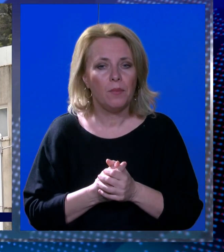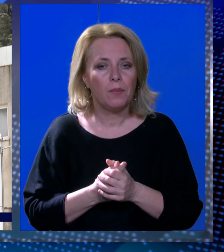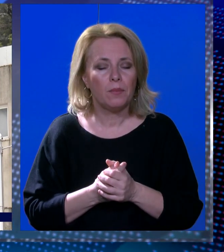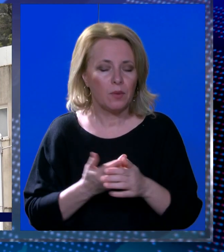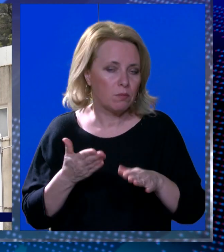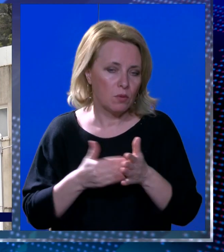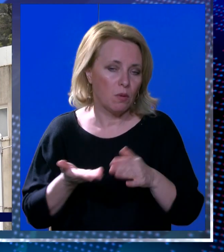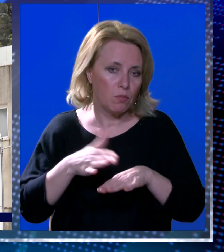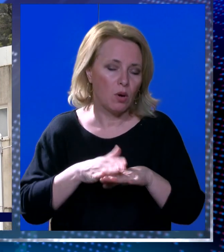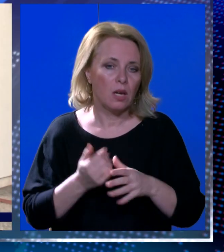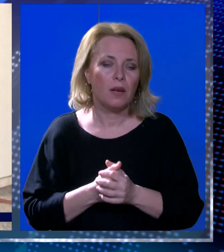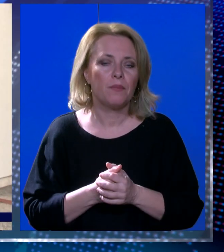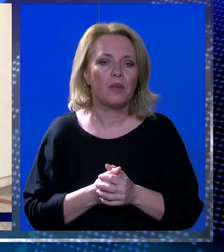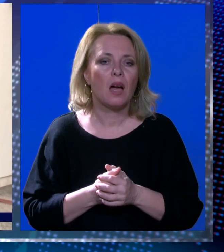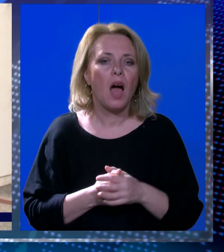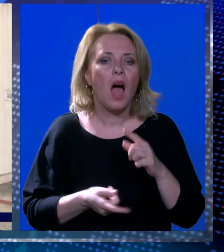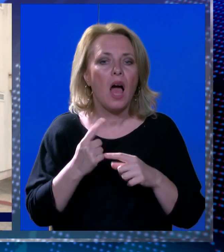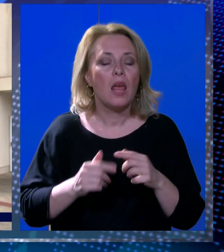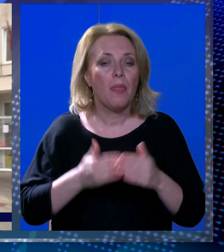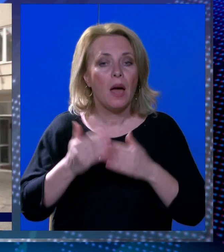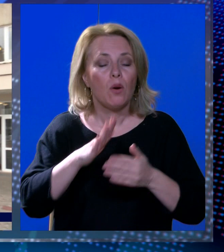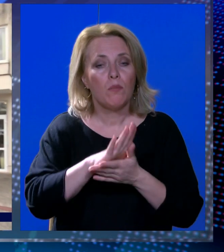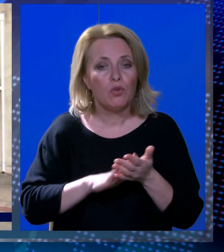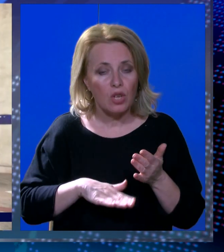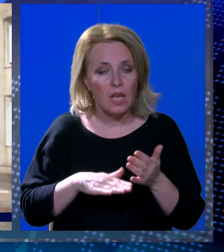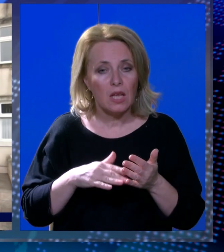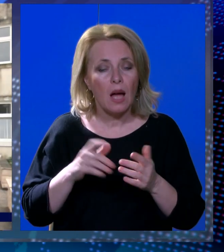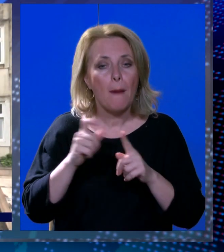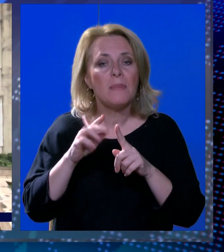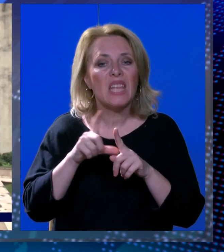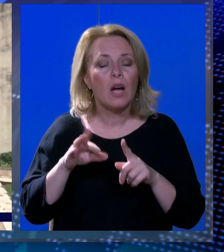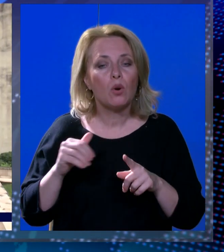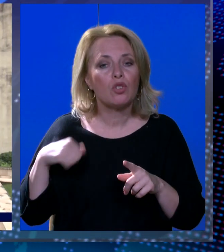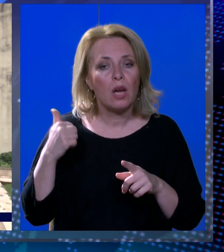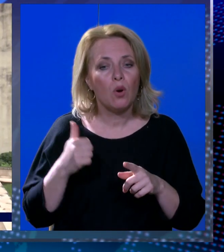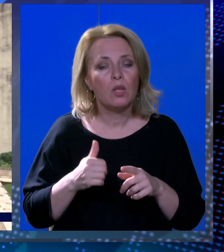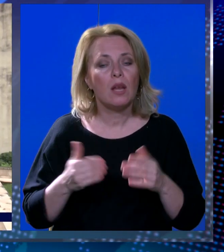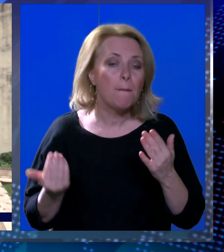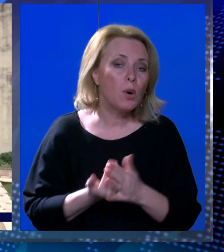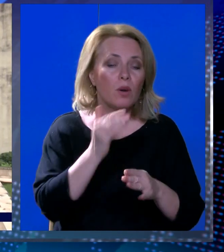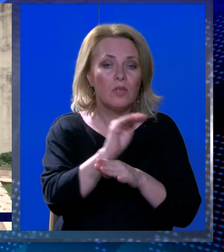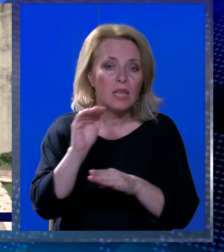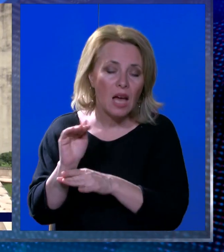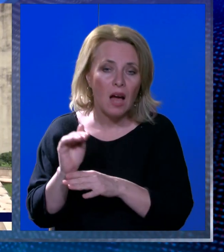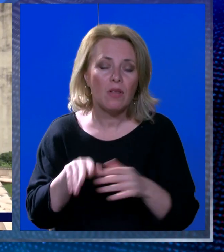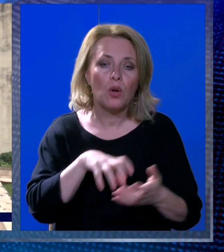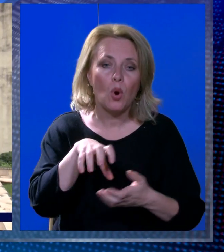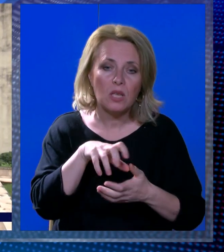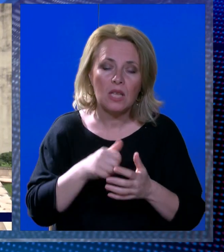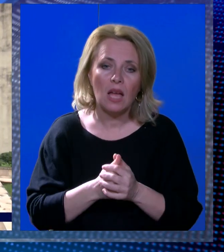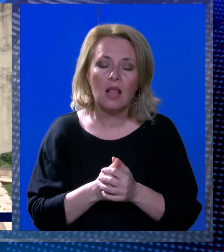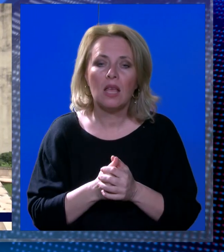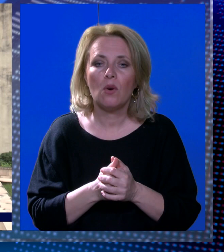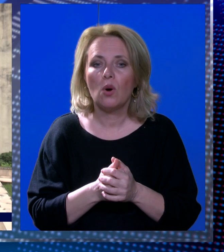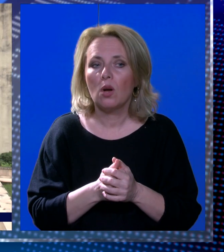potrebu upisa djece u vrtić. Međutim, jasno i nakon početka same pedagoške godine ponovno se javljaju roditelji da kad djeca